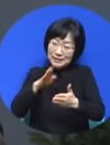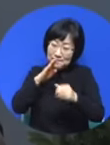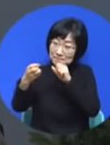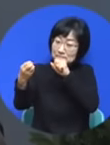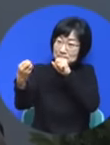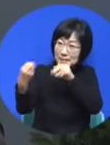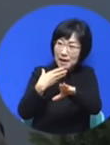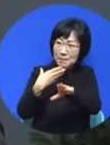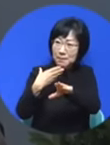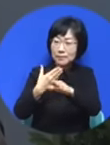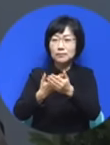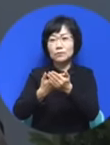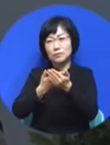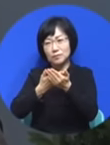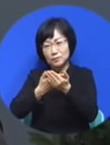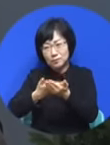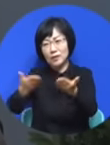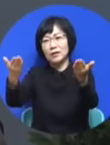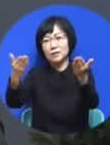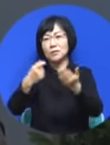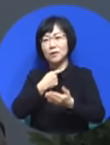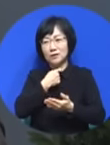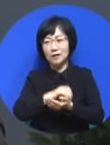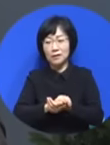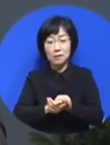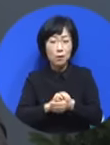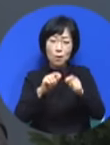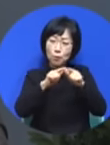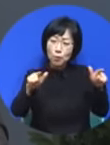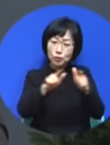이것은 일반 사람들은 몰라요.